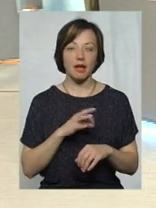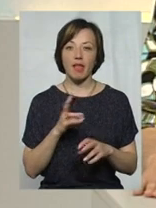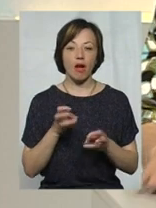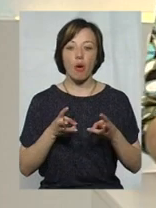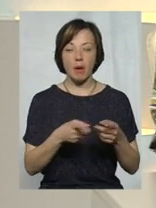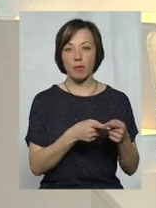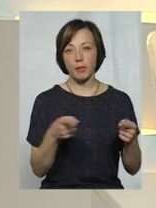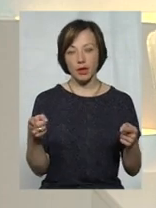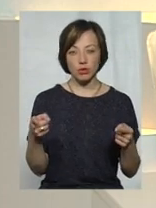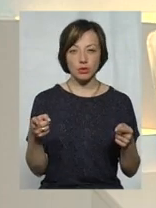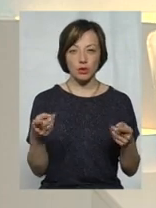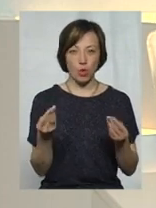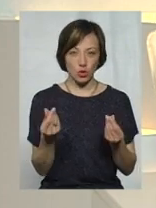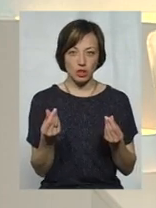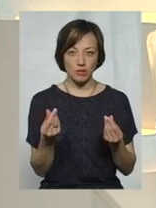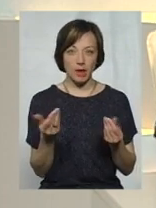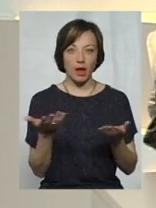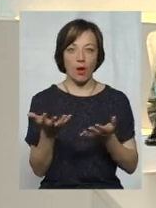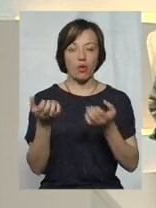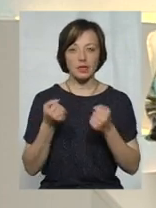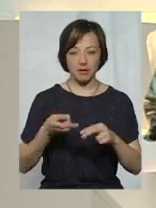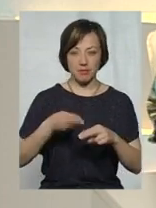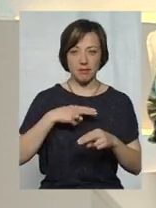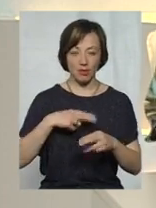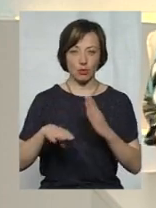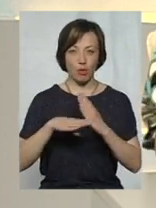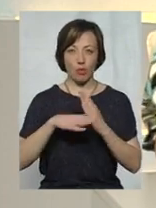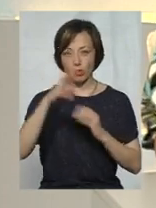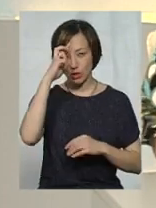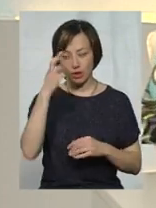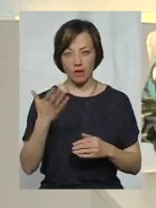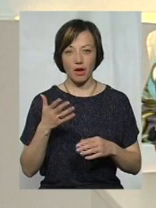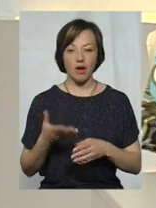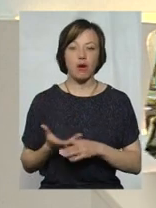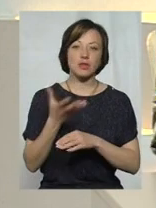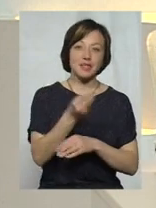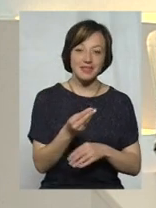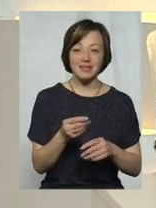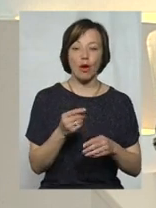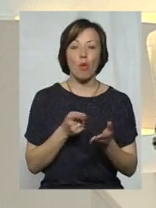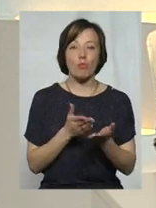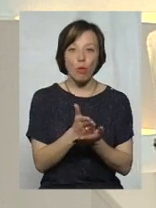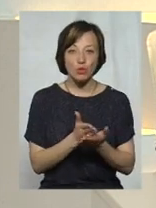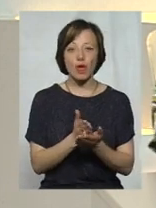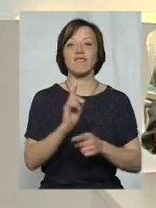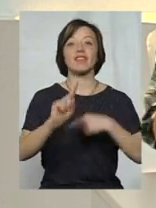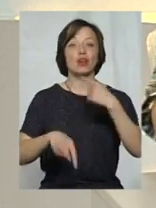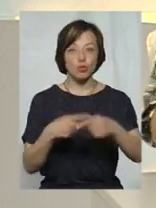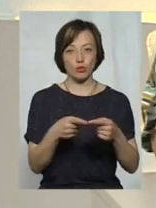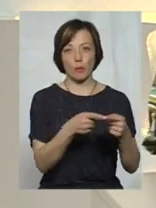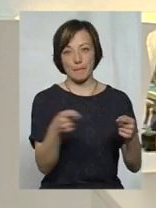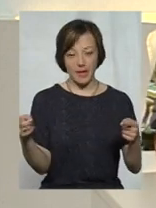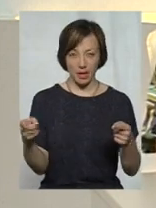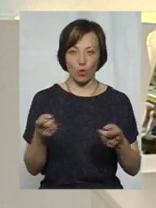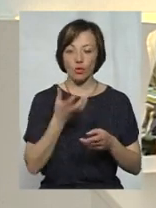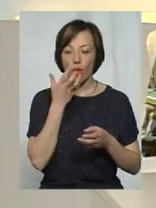в опалюваний період грошима, які отримали як цільову допомогу від держави, розрахуватися за комунальні послуги вже, скажімо, в